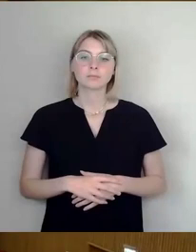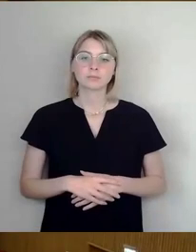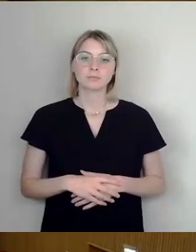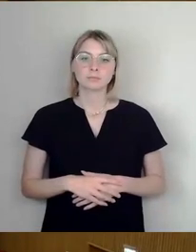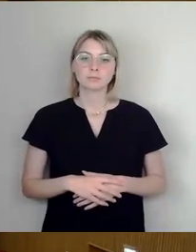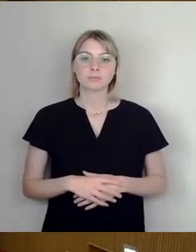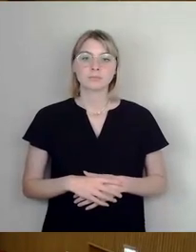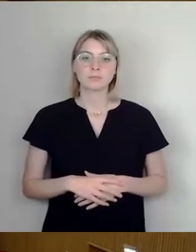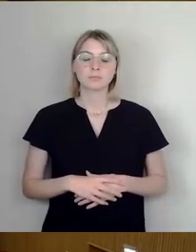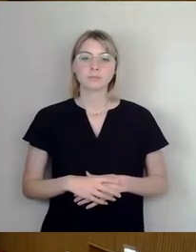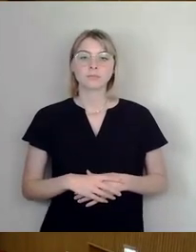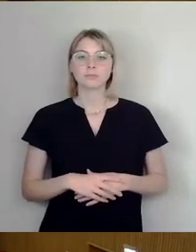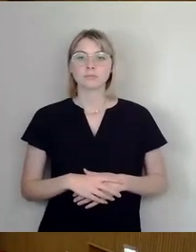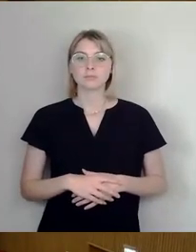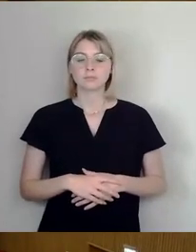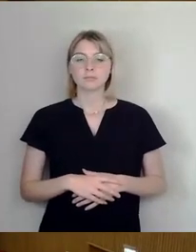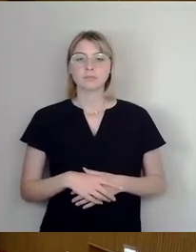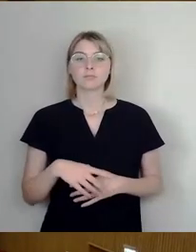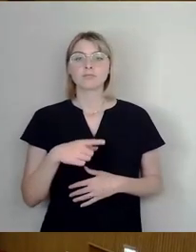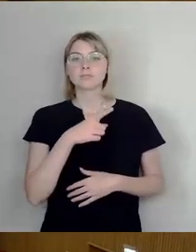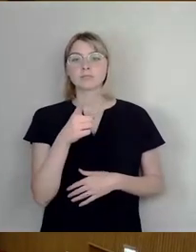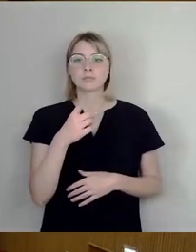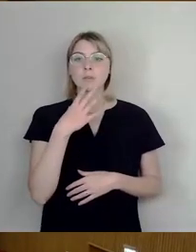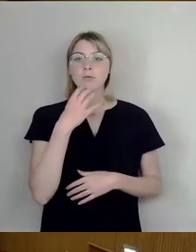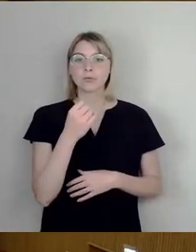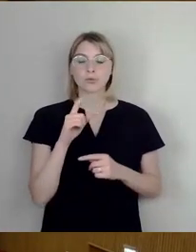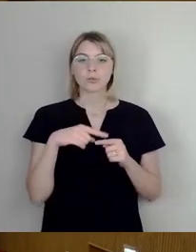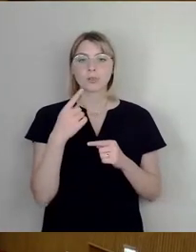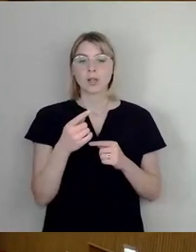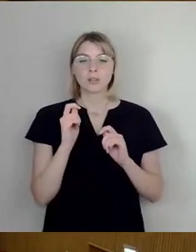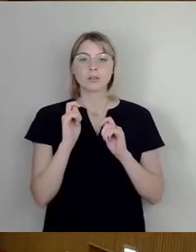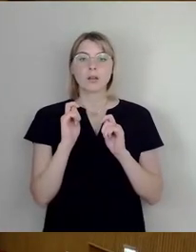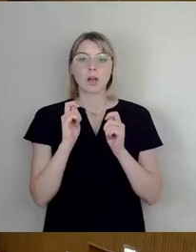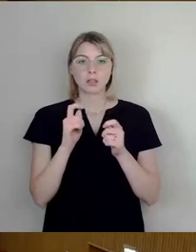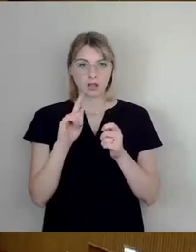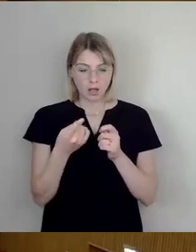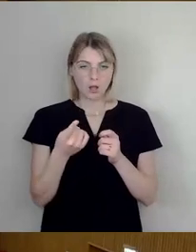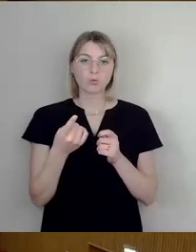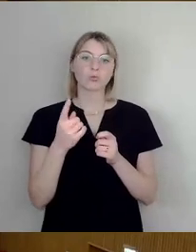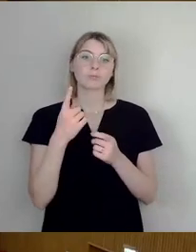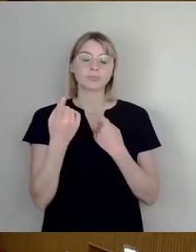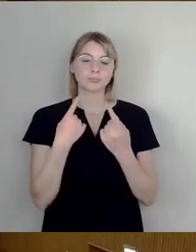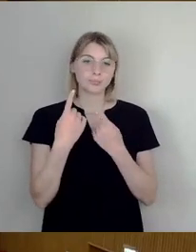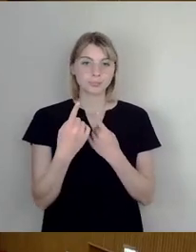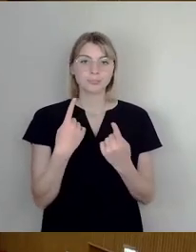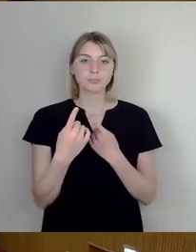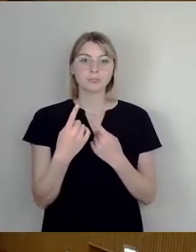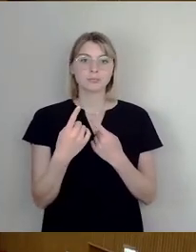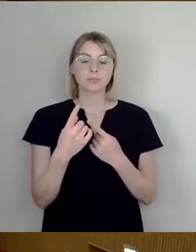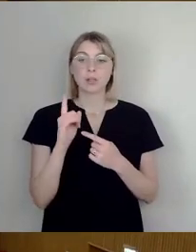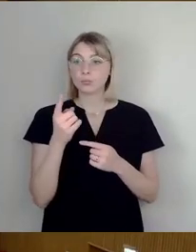Da offensichtlich der Wunsch besteht, den nächsten Antrag auch zu behandeln, würde ich diesen... Na, da müssen wir es beantragen.